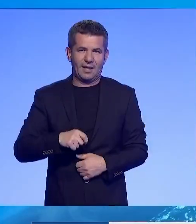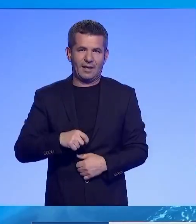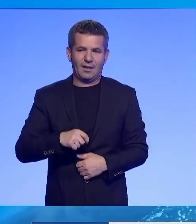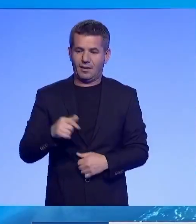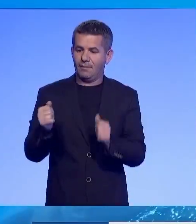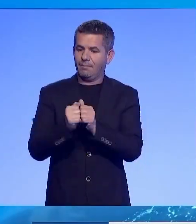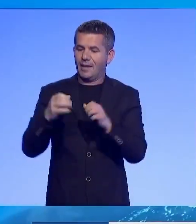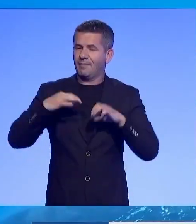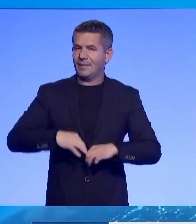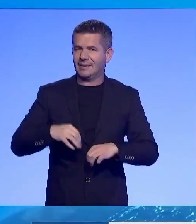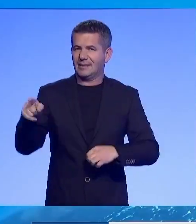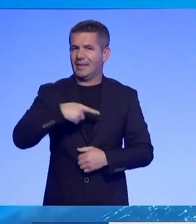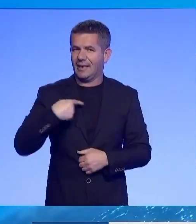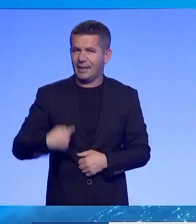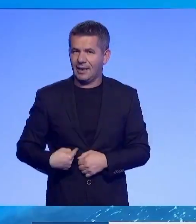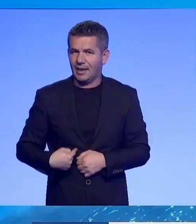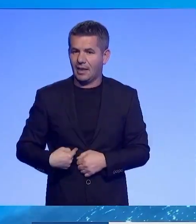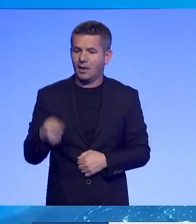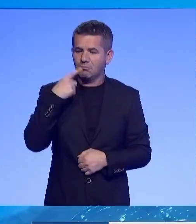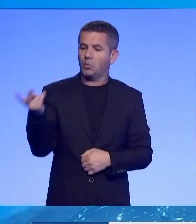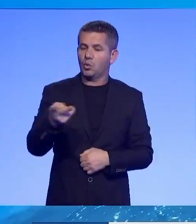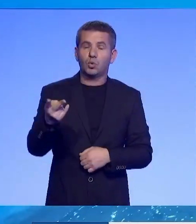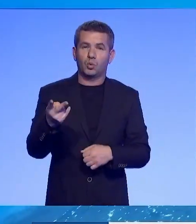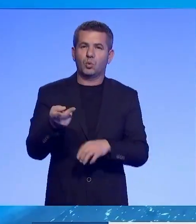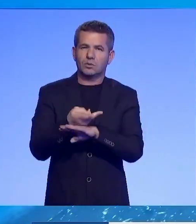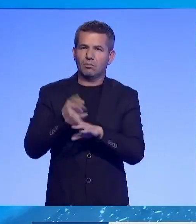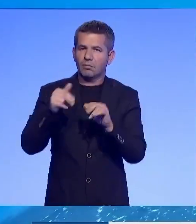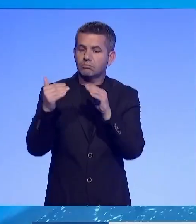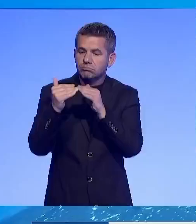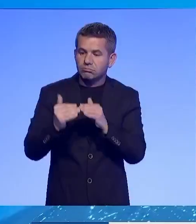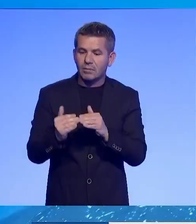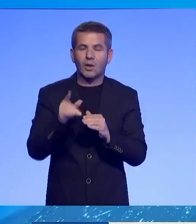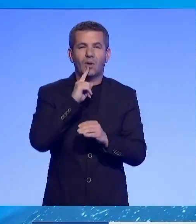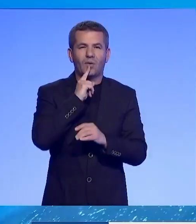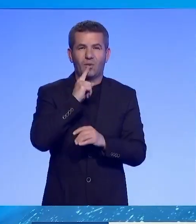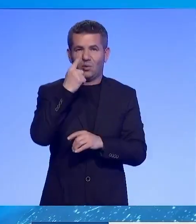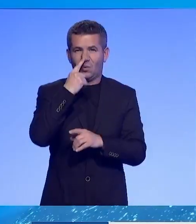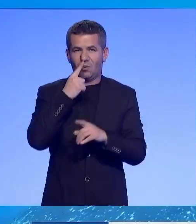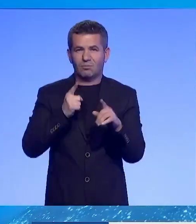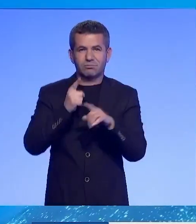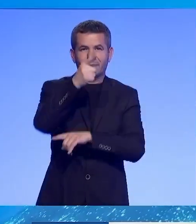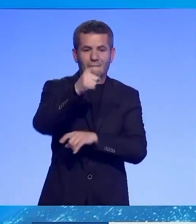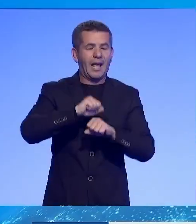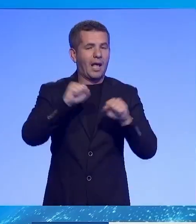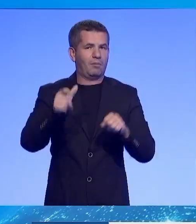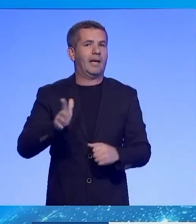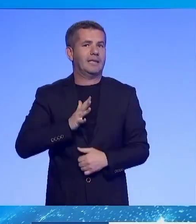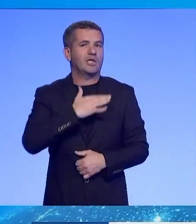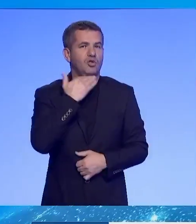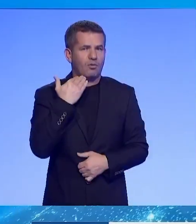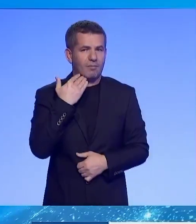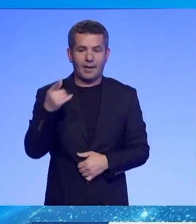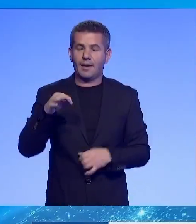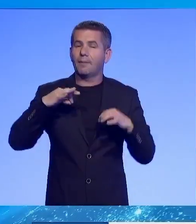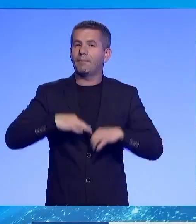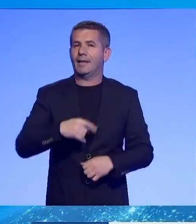Jinping në Pekin. Scholz tha se dy vendet këshin rëndë akord se kërcenimet bërthamore të Rusis ishin shumë të rëzikshme. Presidenti